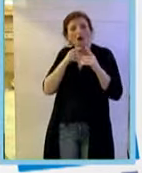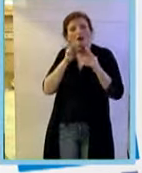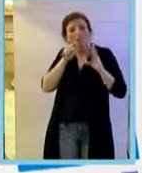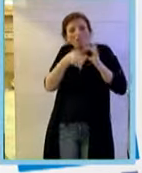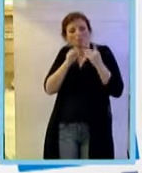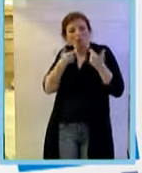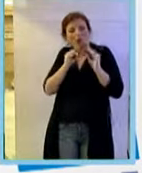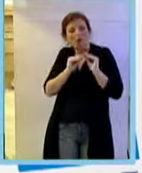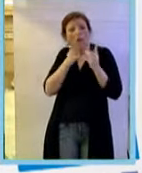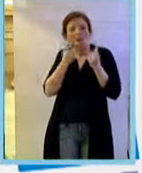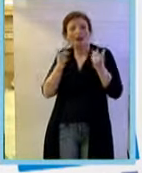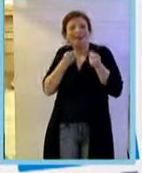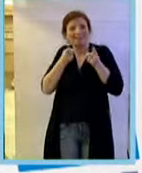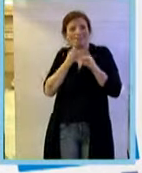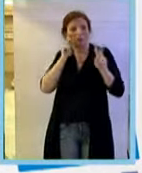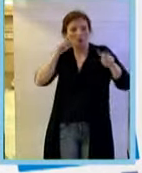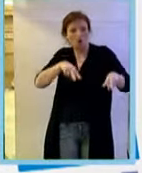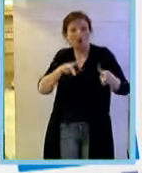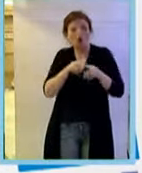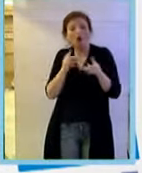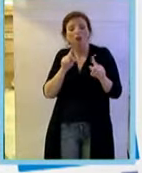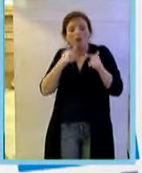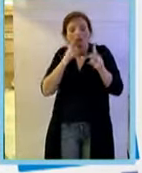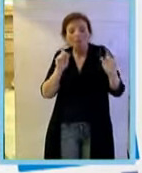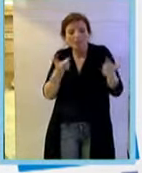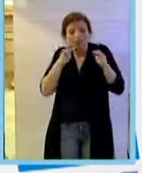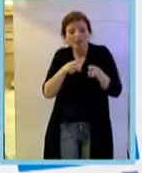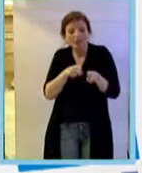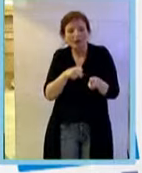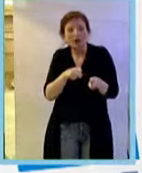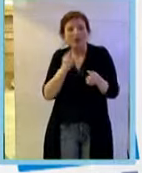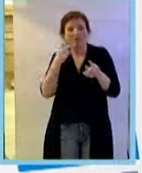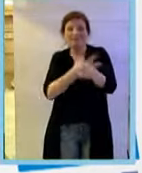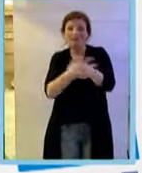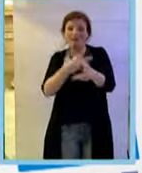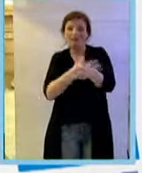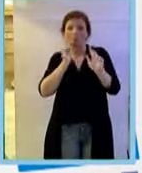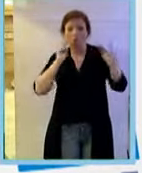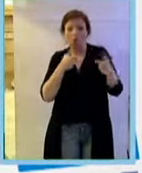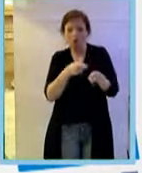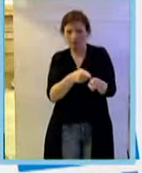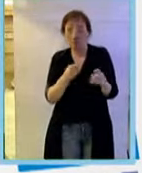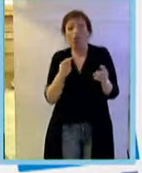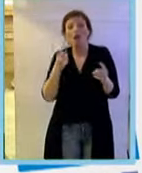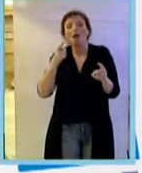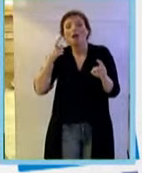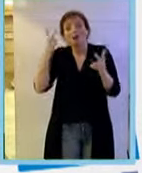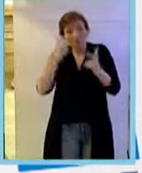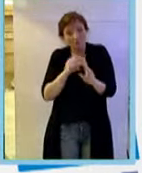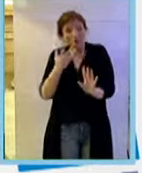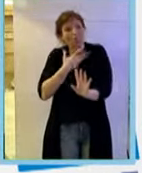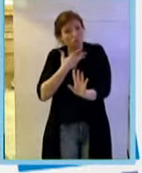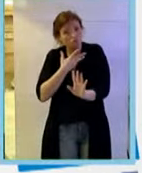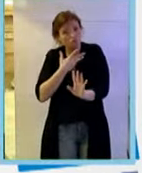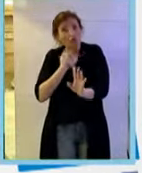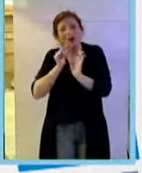di controllo viene inibita la vascolarizzazione e c'è in effetti un